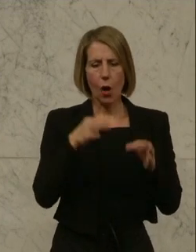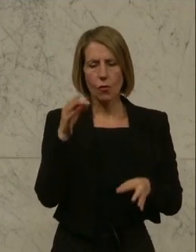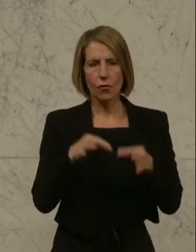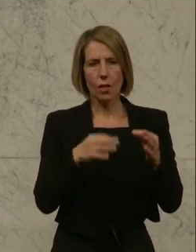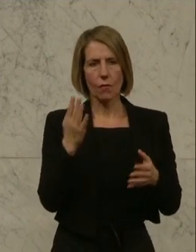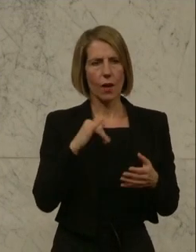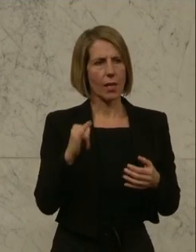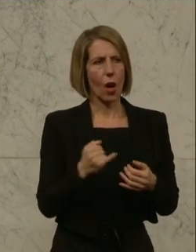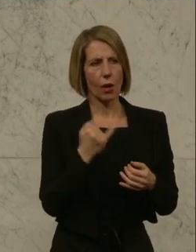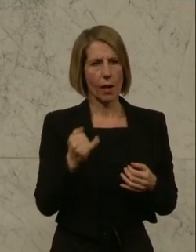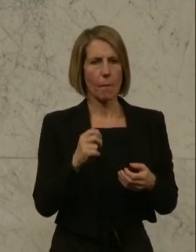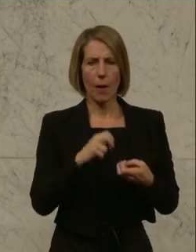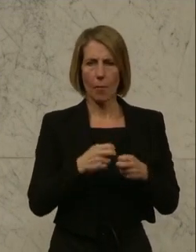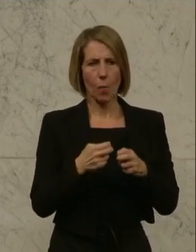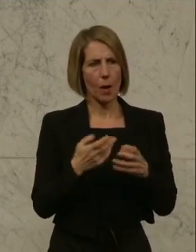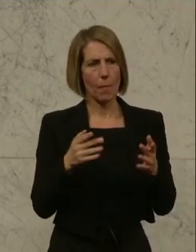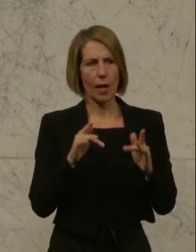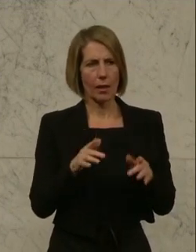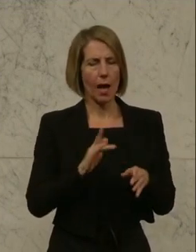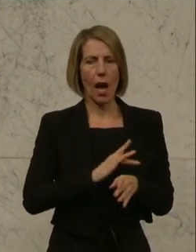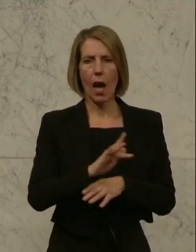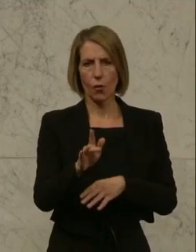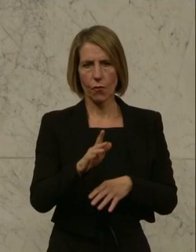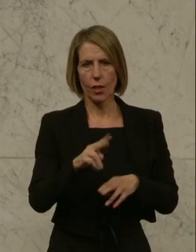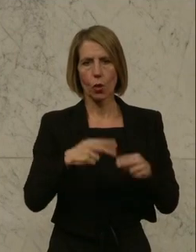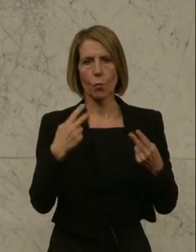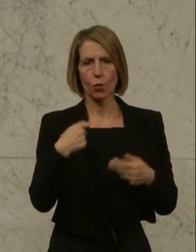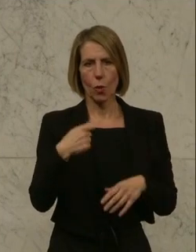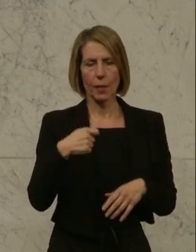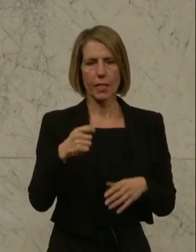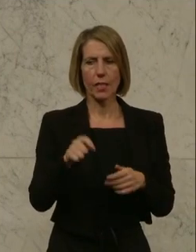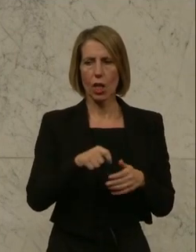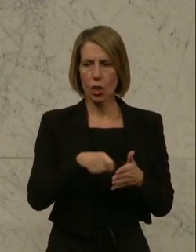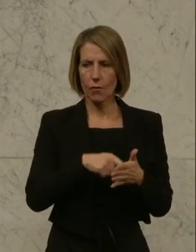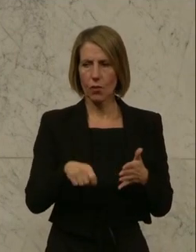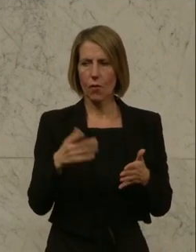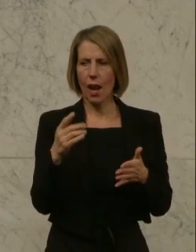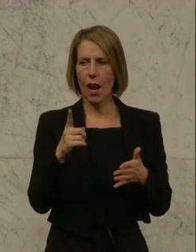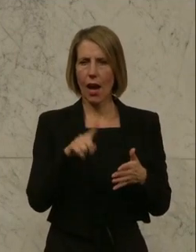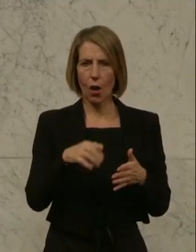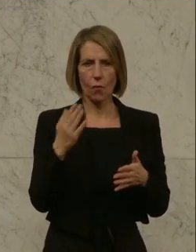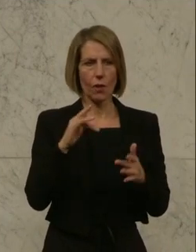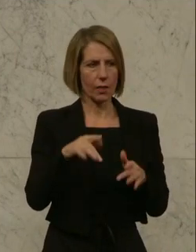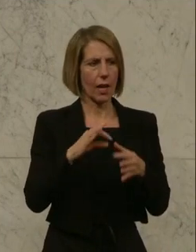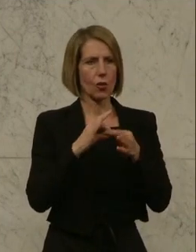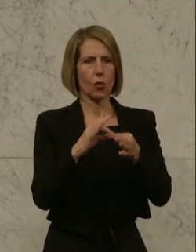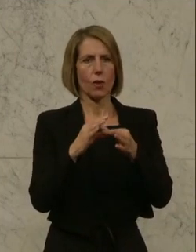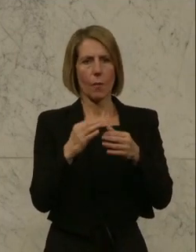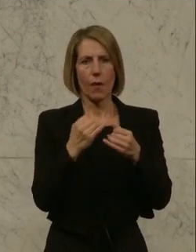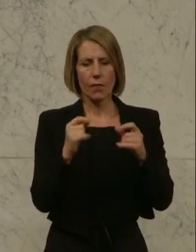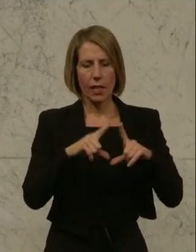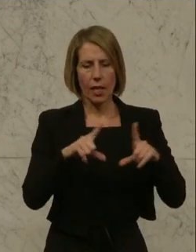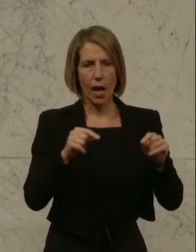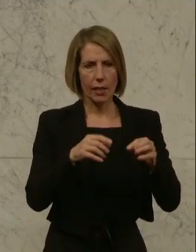kann man sich auch erinnern an die Anfechtung der Bundespräsidentschaftswahl, die auch damit zusammengehangen ist, wie dann diese Wahlkarten